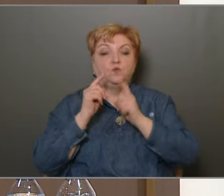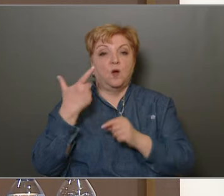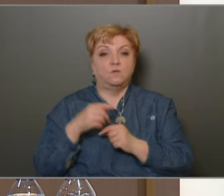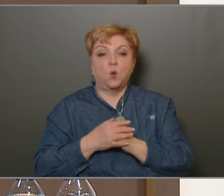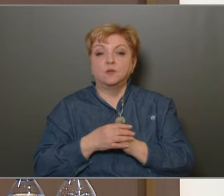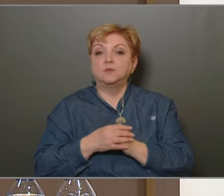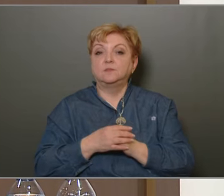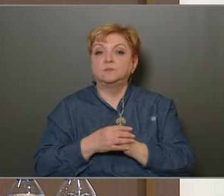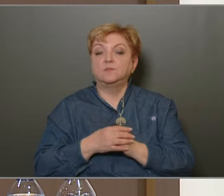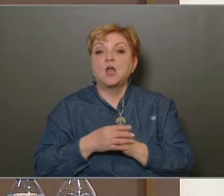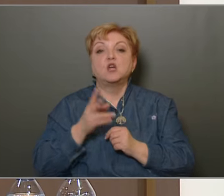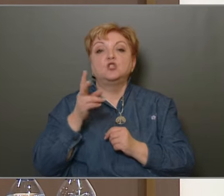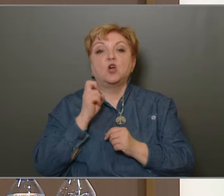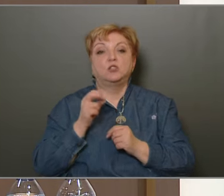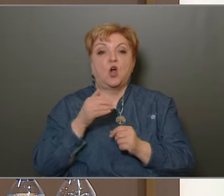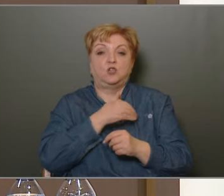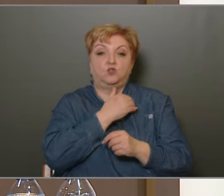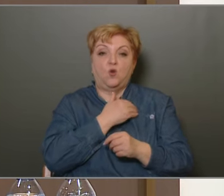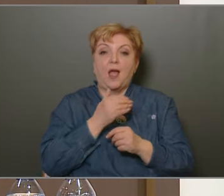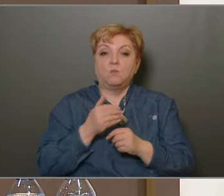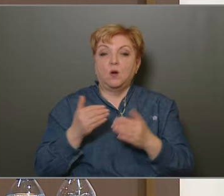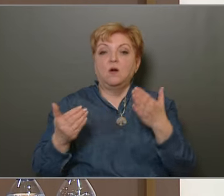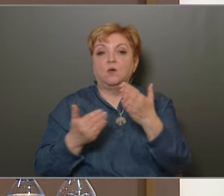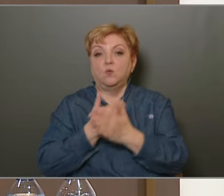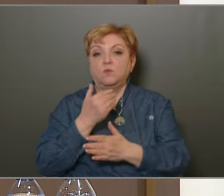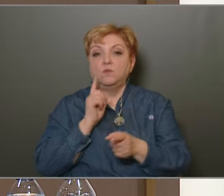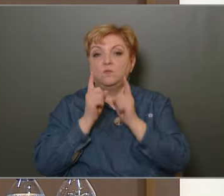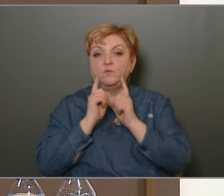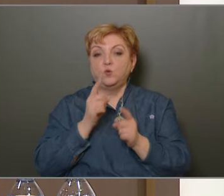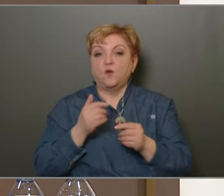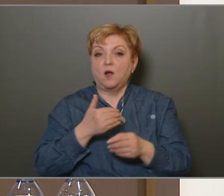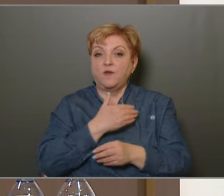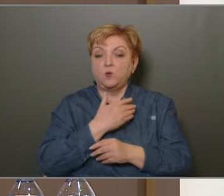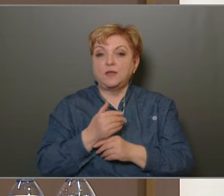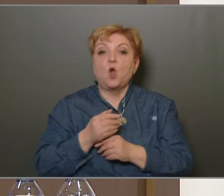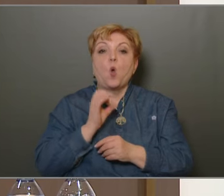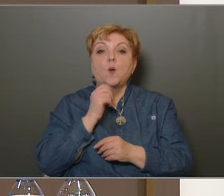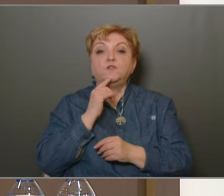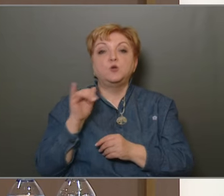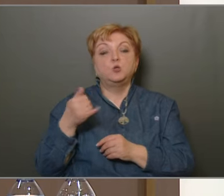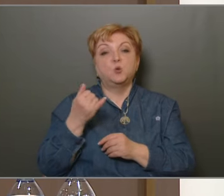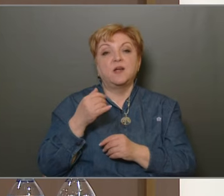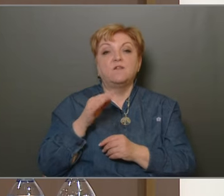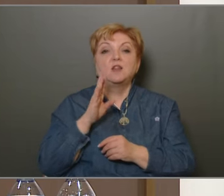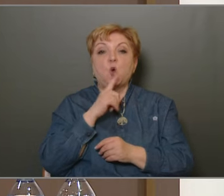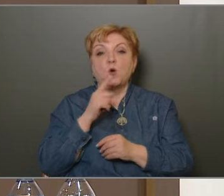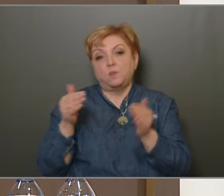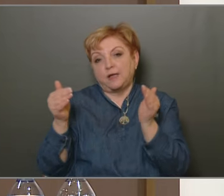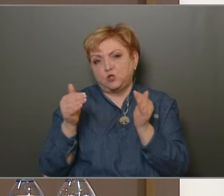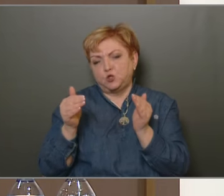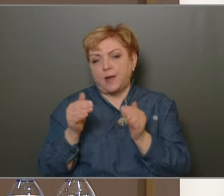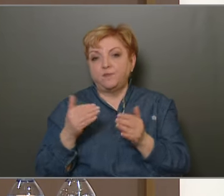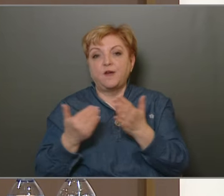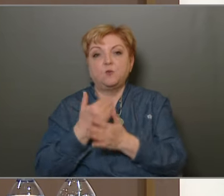udvarfelújítás volt. A Csatai iskolában is egy vissza nagyobb felújítás volt az udvarban, és az Ötves Józsefben és a Tomóriban egy